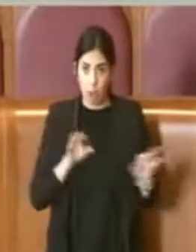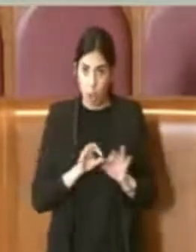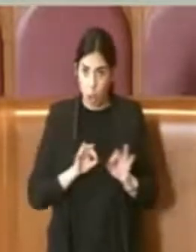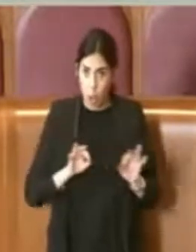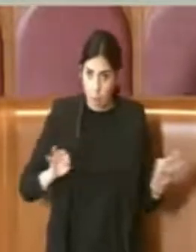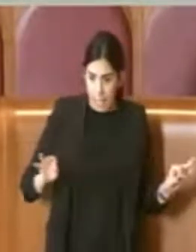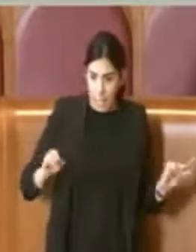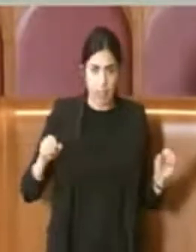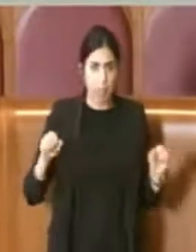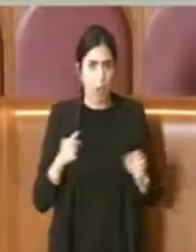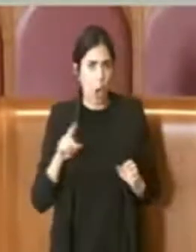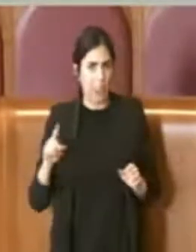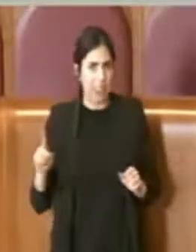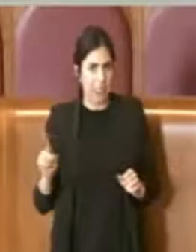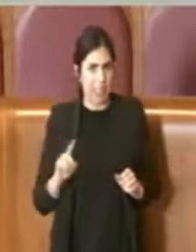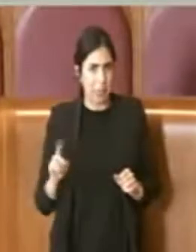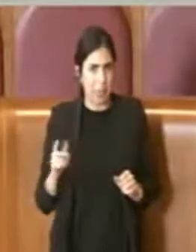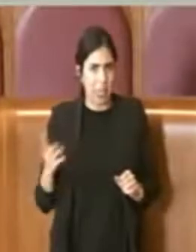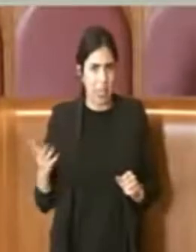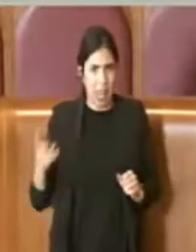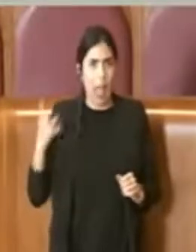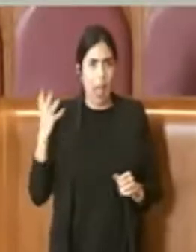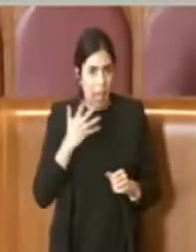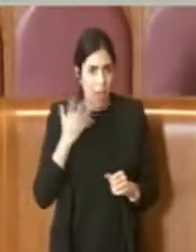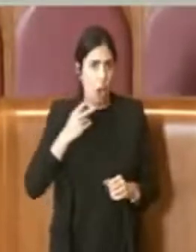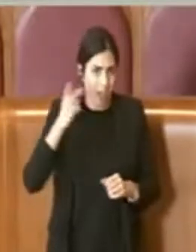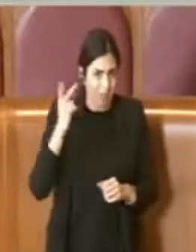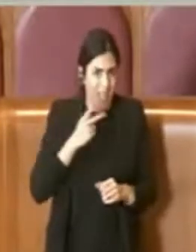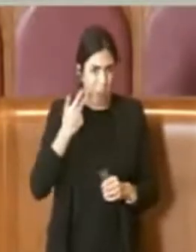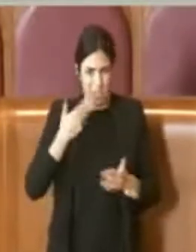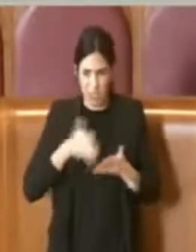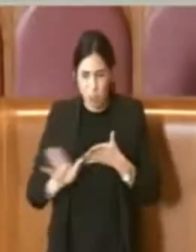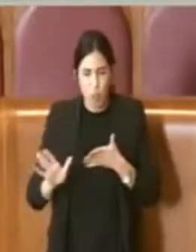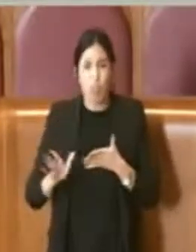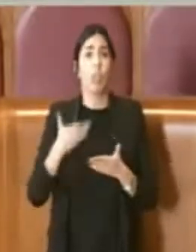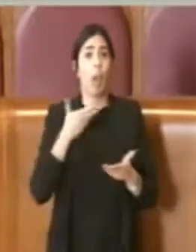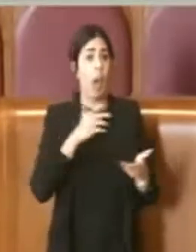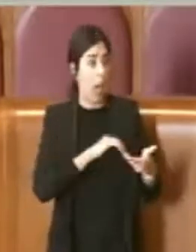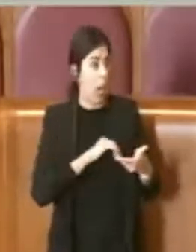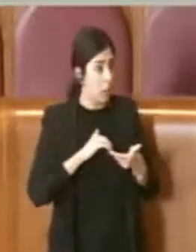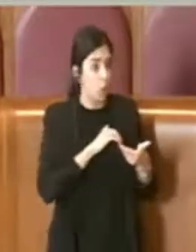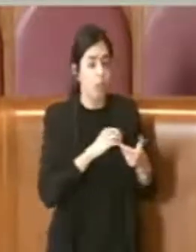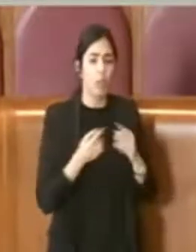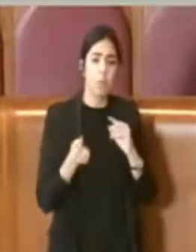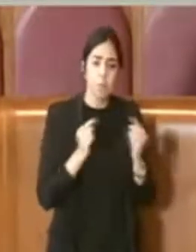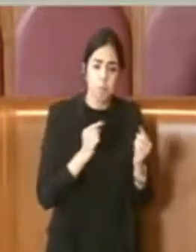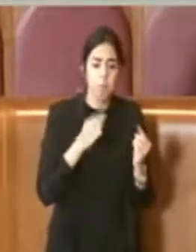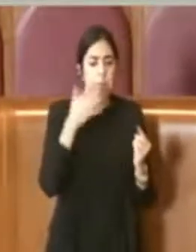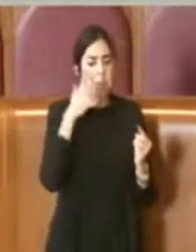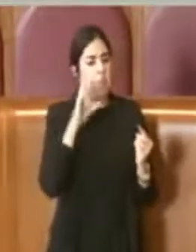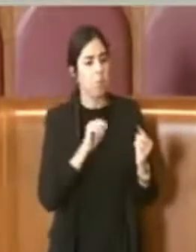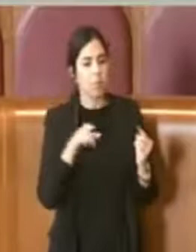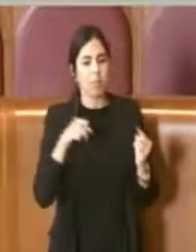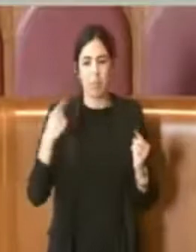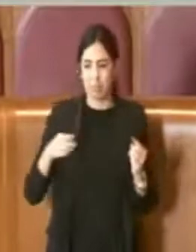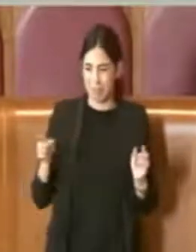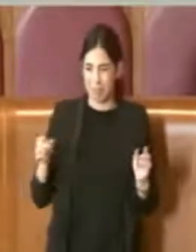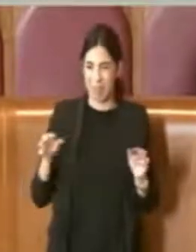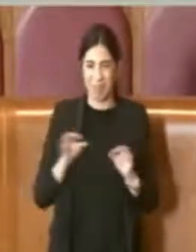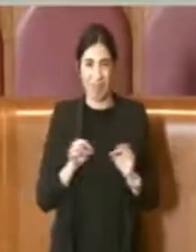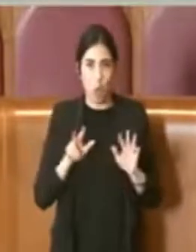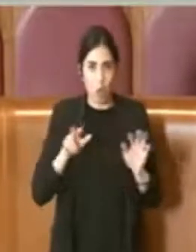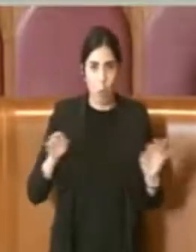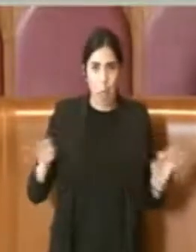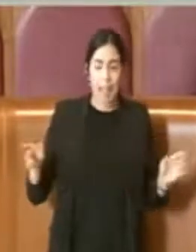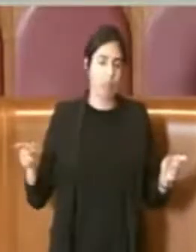era un errore, vero errore. Dunque con le associazioni abbiamo discusso di ridurre questi spazi perché effettivamente non è